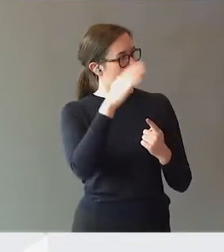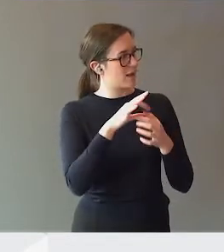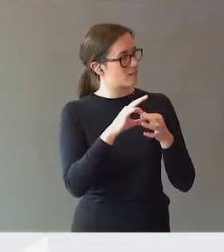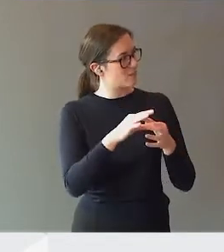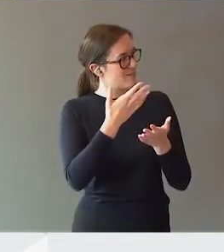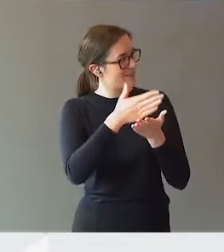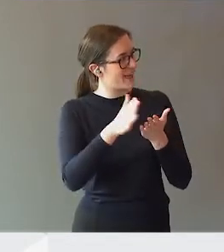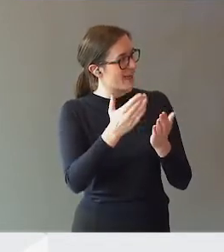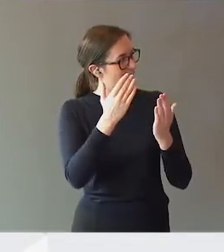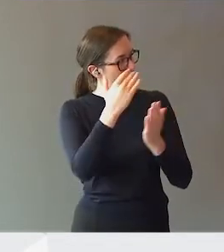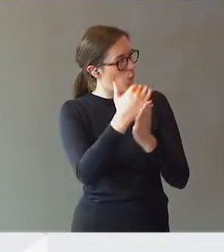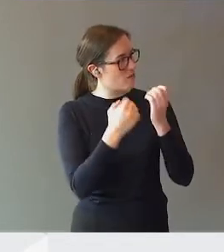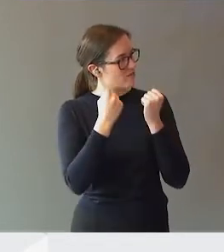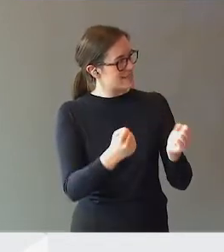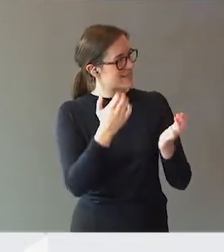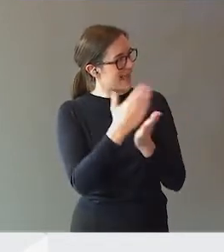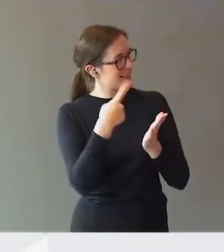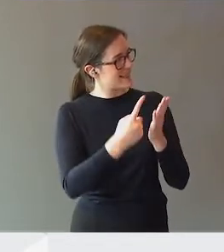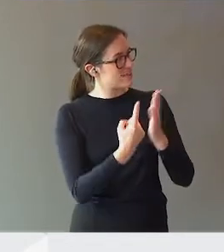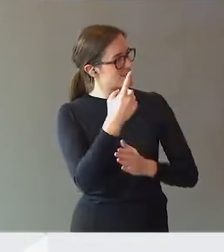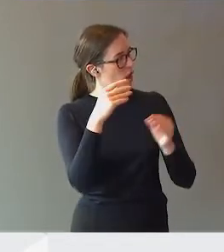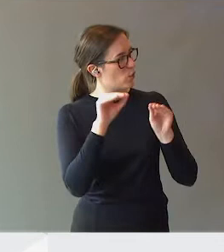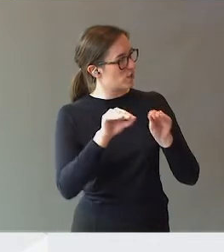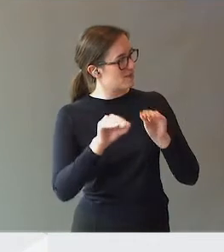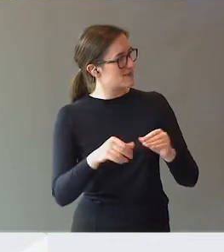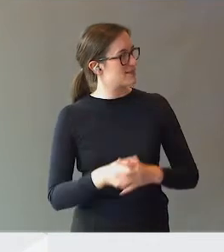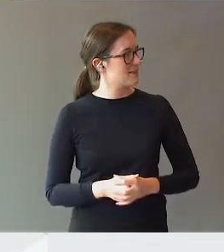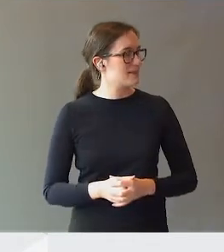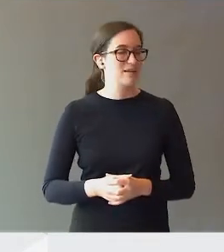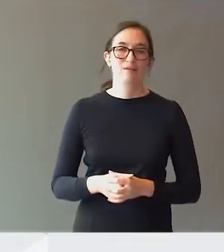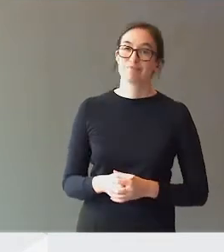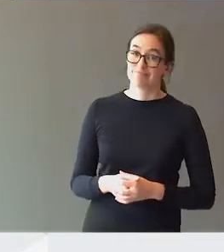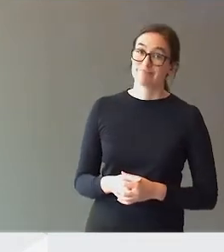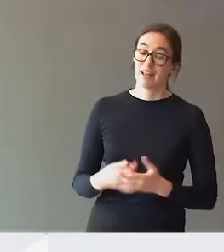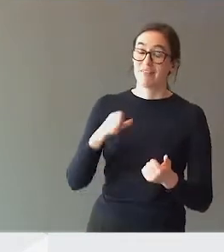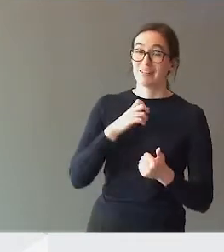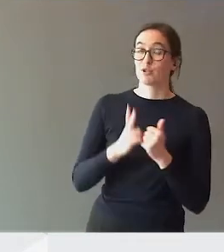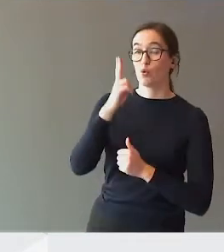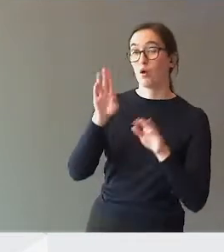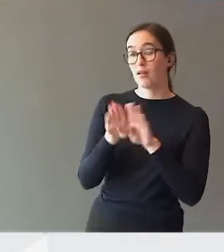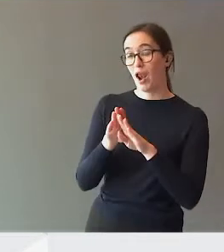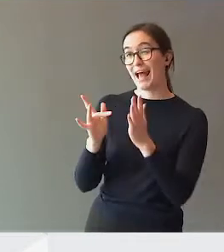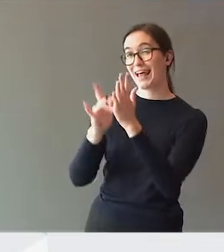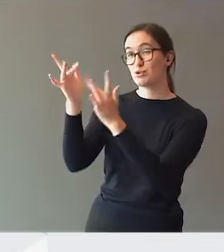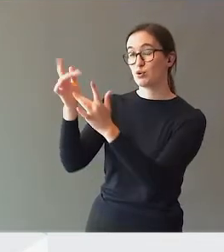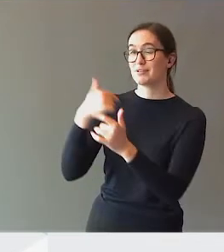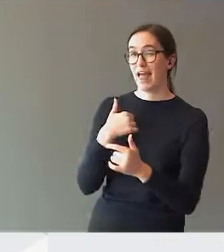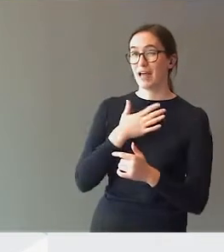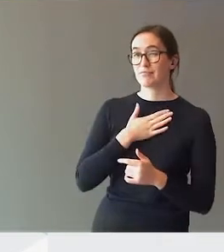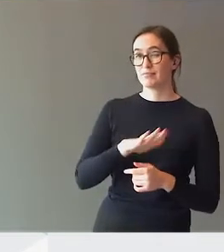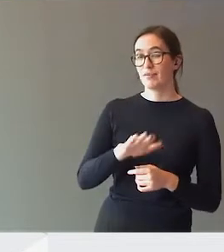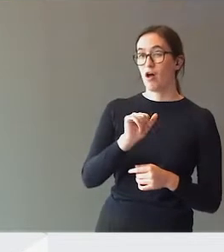rett til spesialundervisning? Ja, da er vi ei ateist, da, hvis Norddal er Jesus, tror jeg.